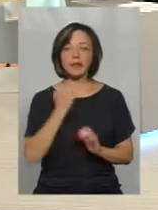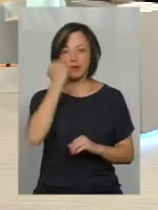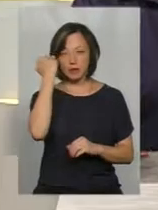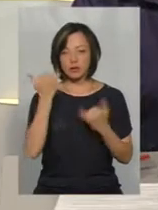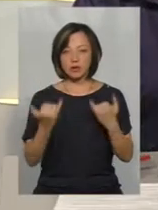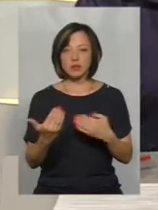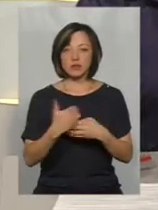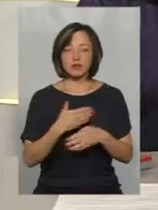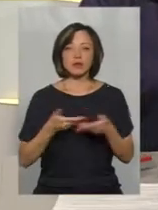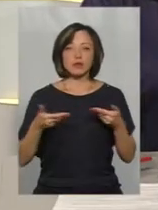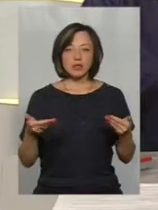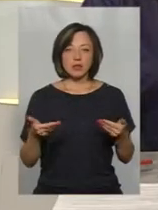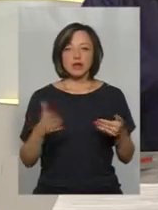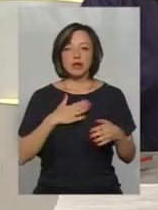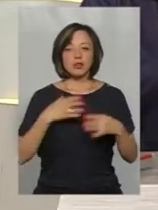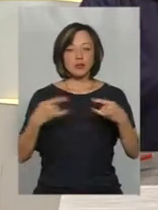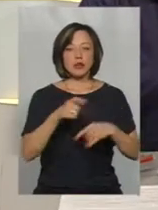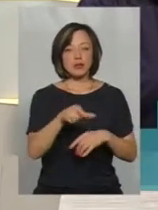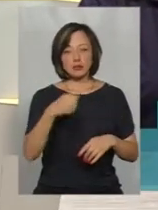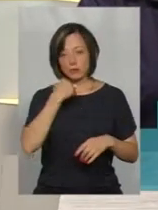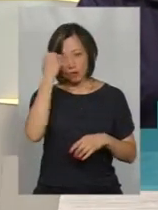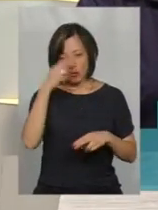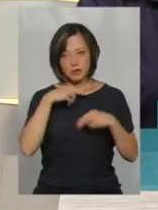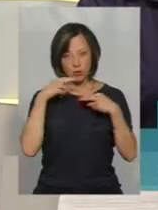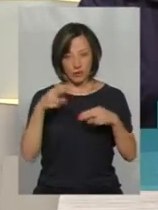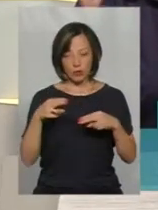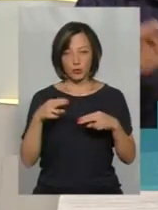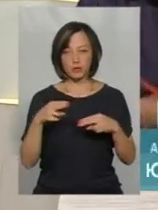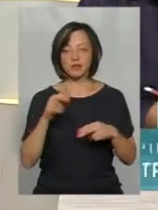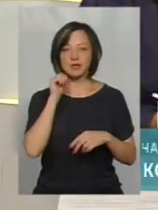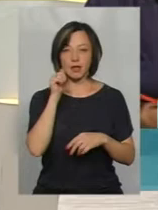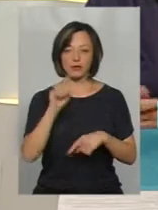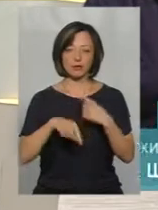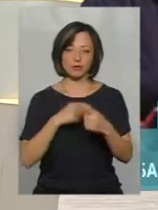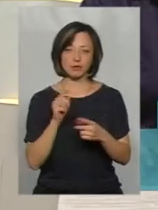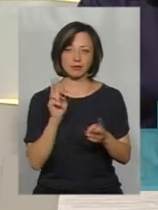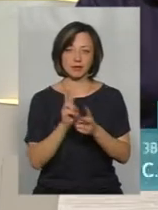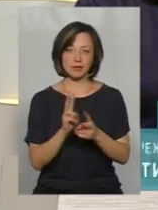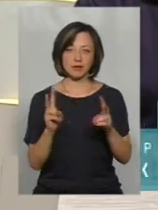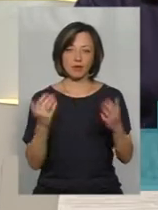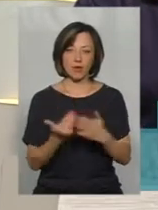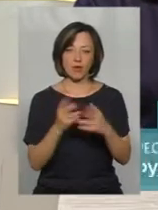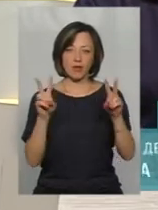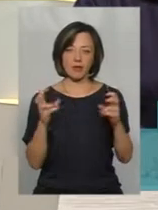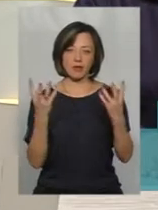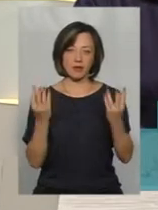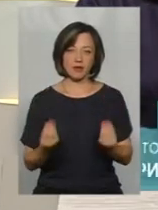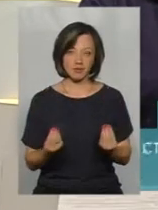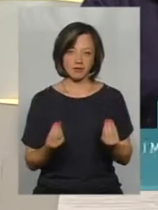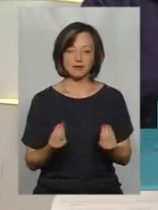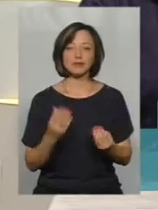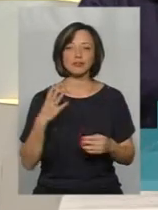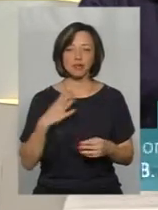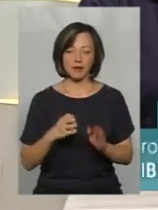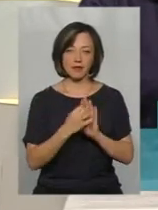шановні, що сьогодні завітали до нас, нашим глядачам. Дякуємо за увагу. Завтра з новою темою дня буде моя колега Олена Каменяш.